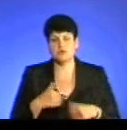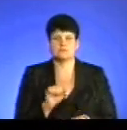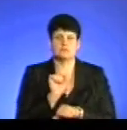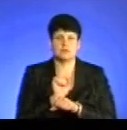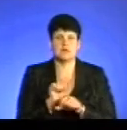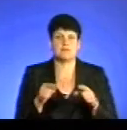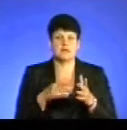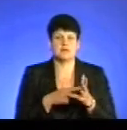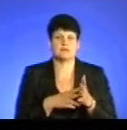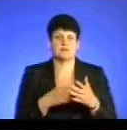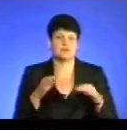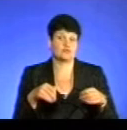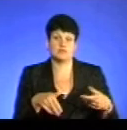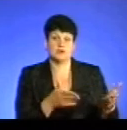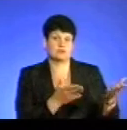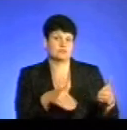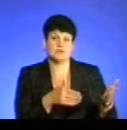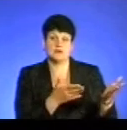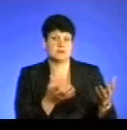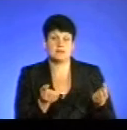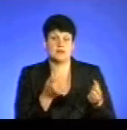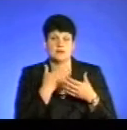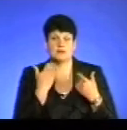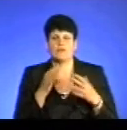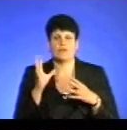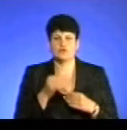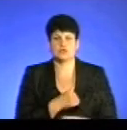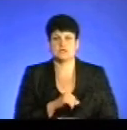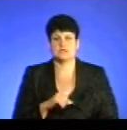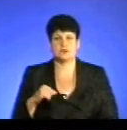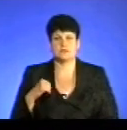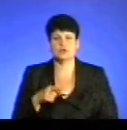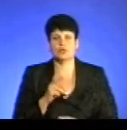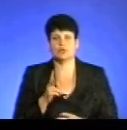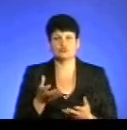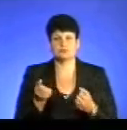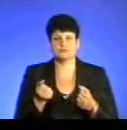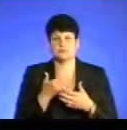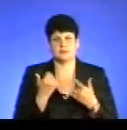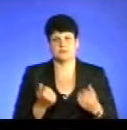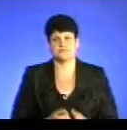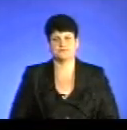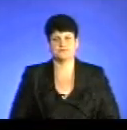реабілітація. Майбач, будь ласка, йди вільно, ми тебе не тримаємо. У нас все на добровільних заставах, ми нікого тут не отримуємо.